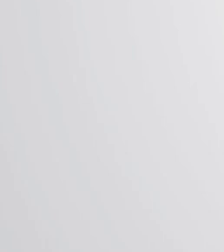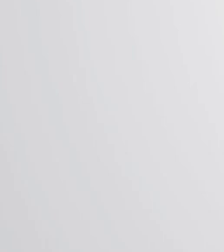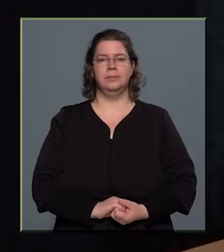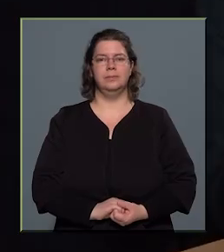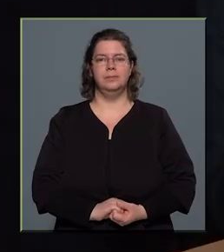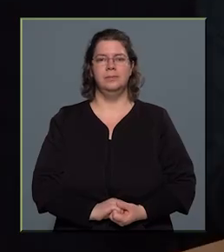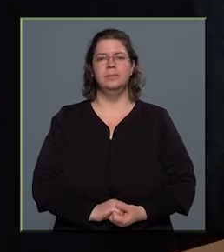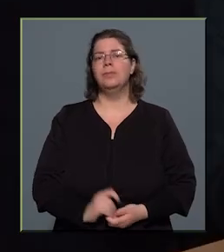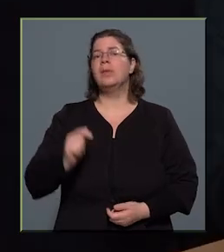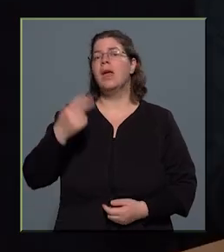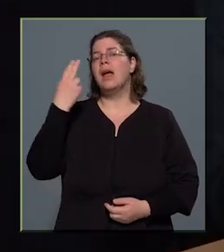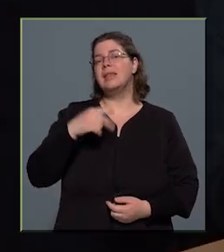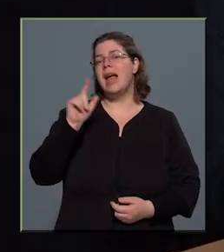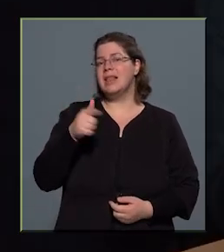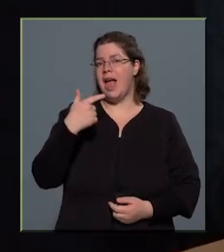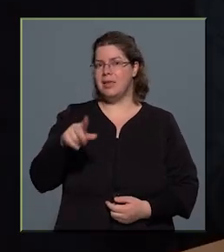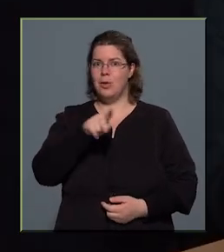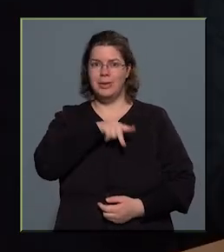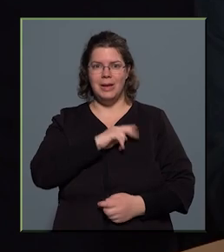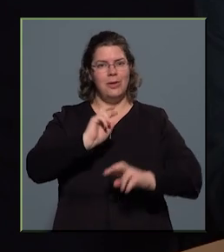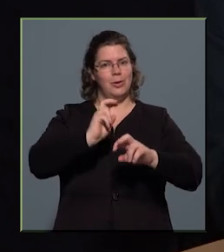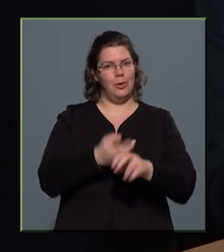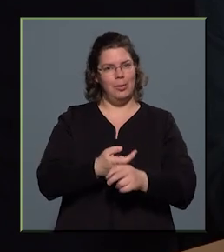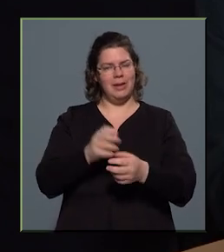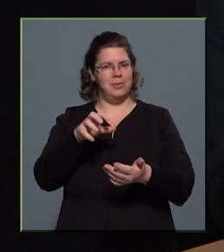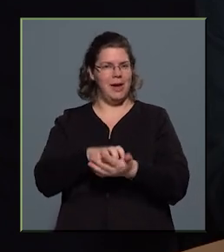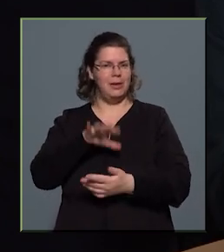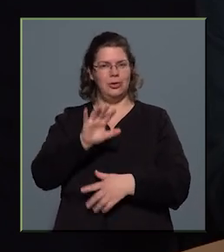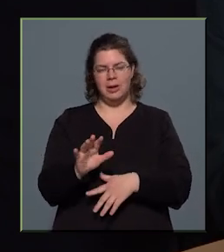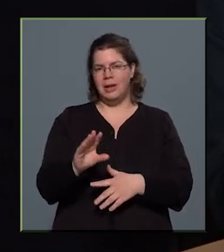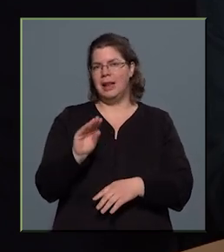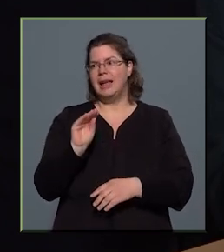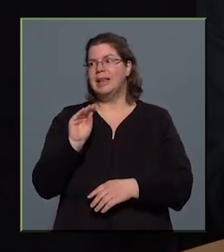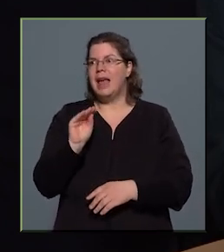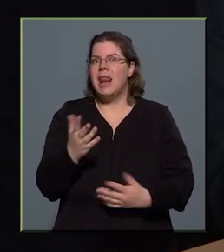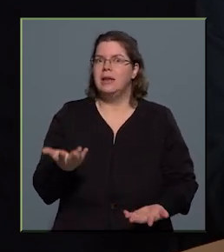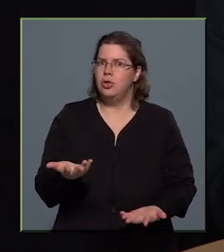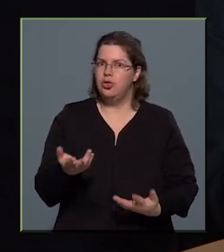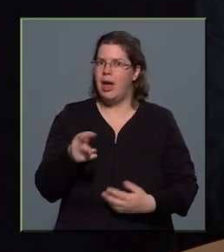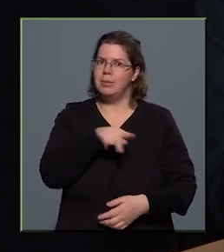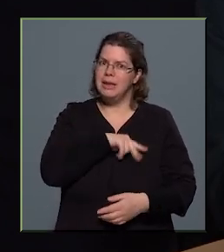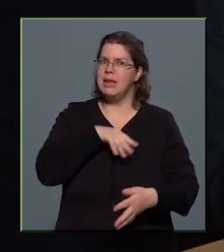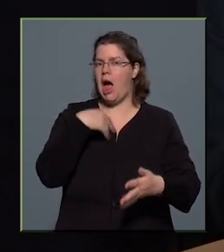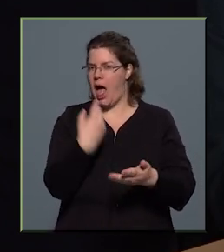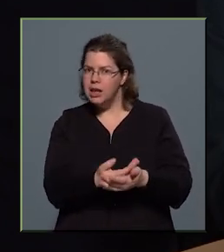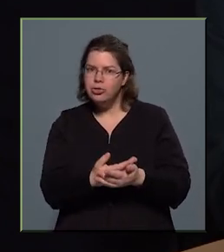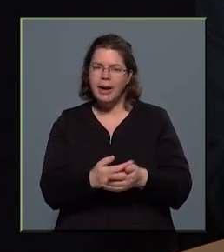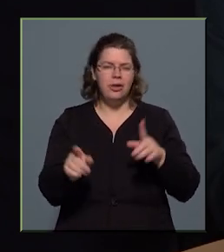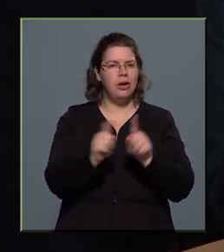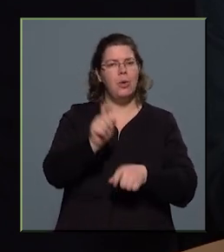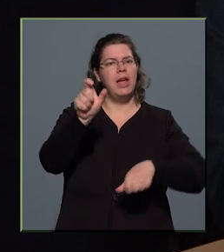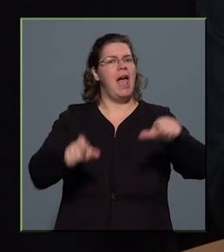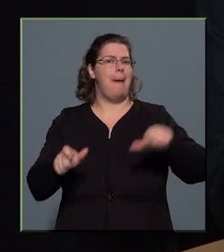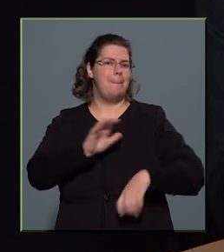A Szent Lászlódi kőbányavárosának a legjelentősebb díja, legjelentősebb elismerése. Olyan emberek